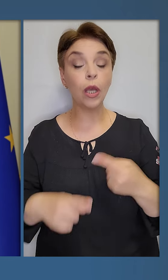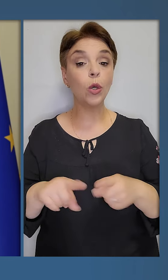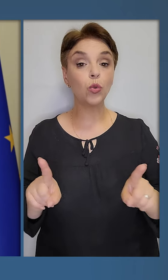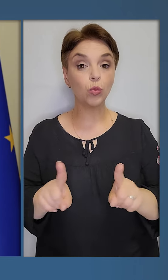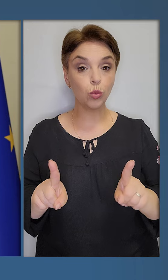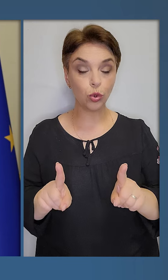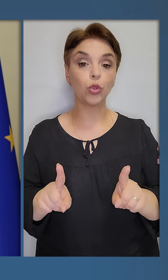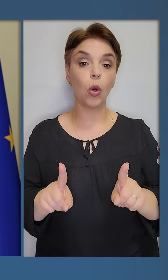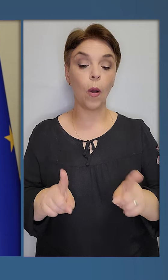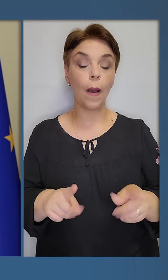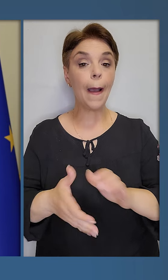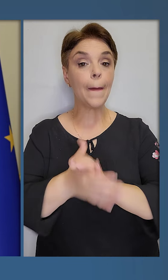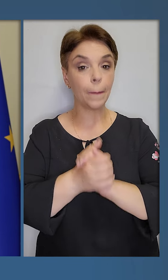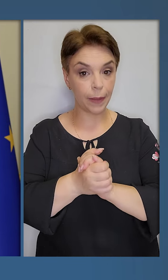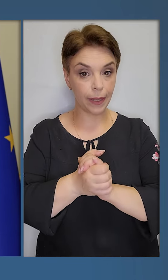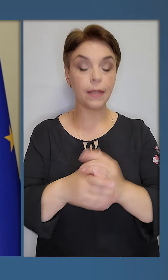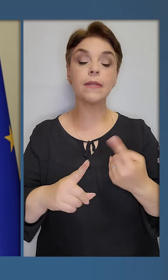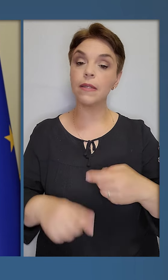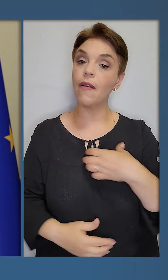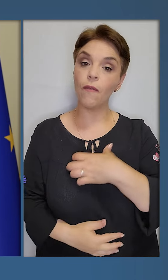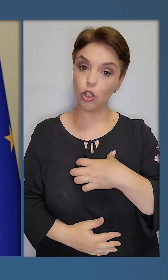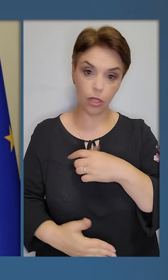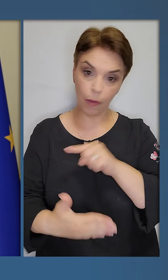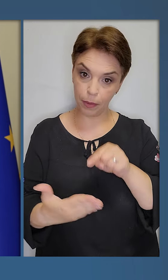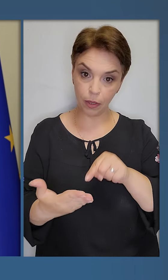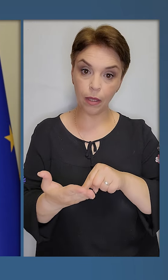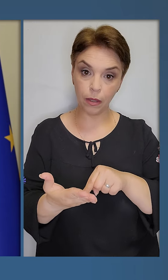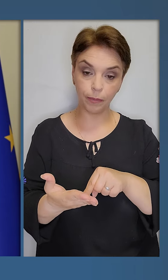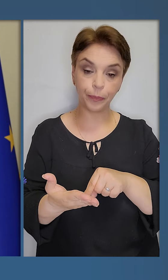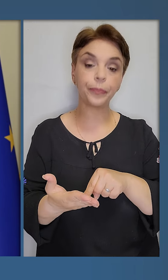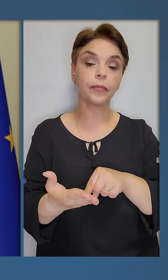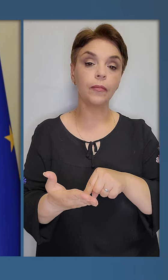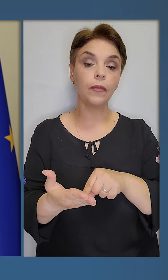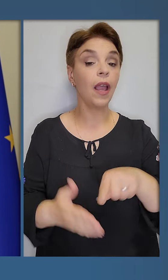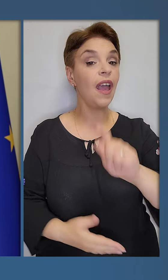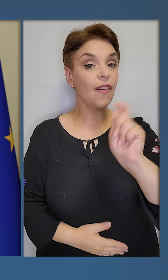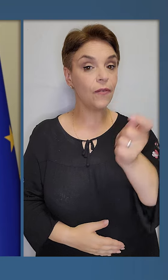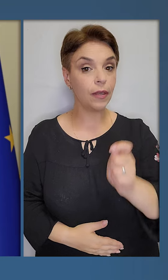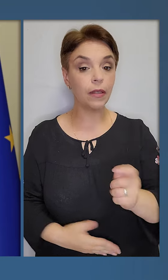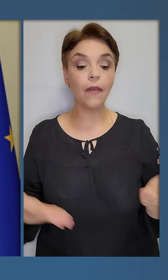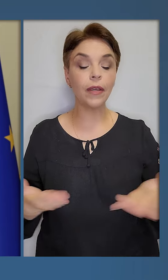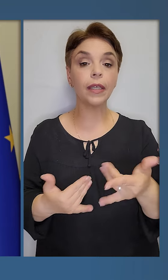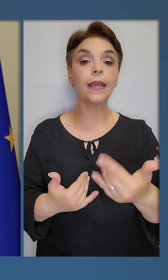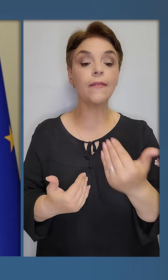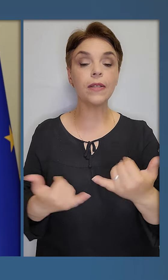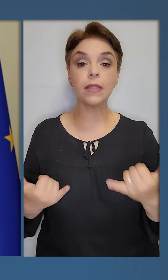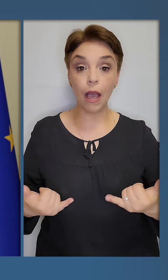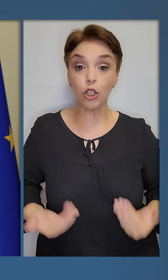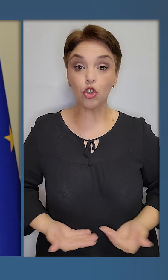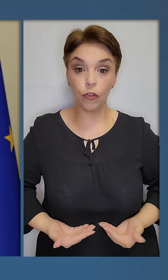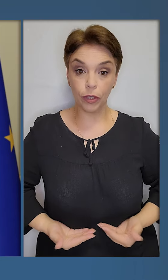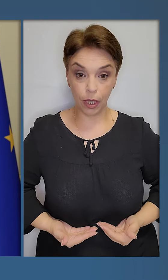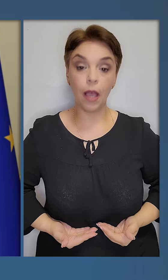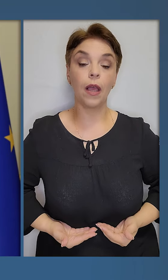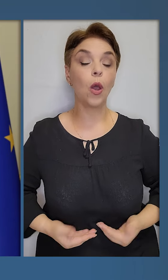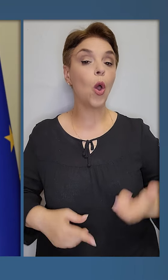що мир – це важливе питання. Війна, в якій ви зараз живете,